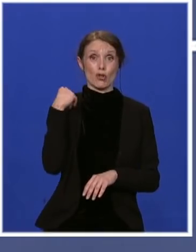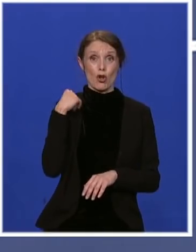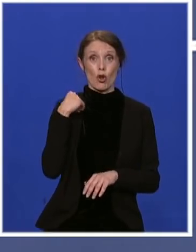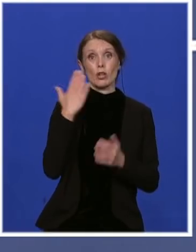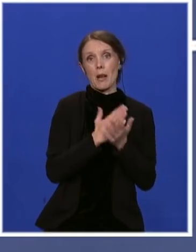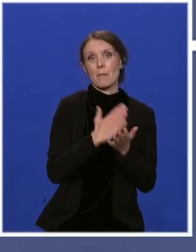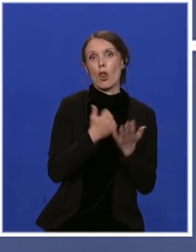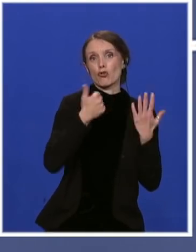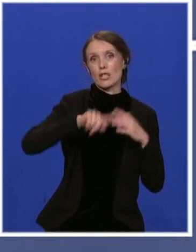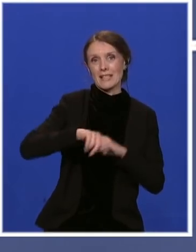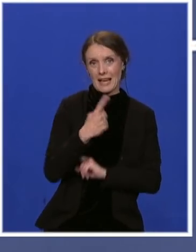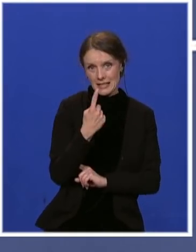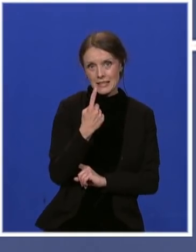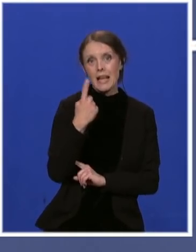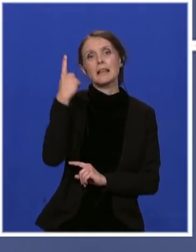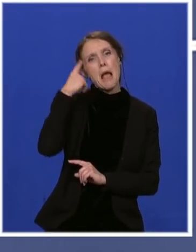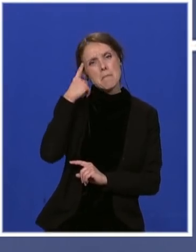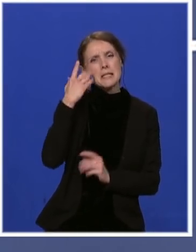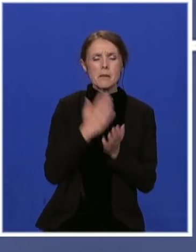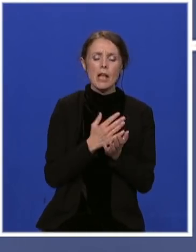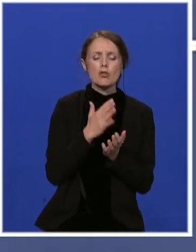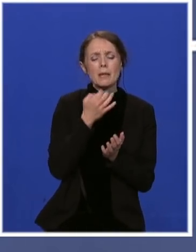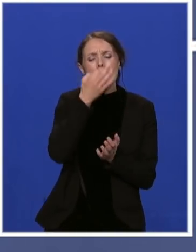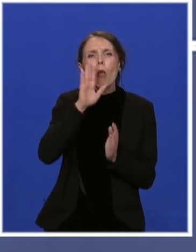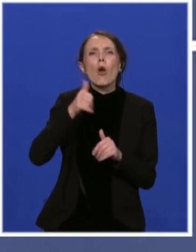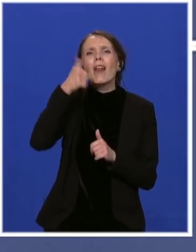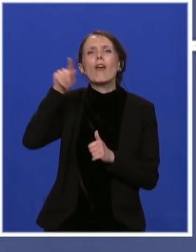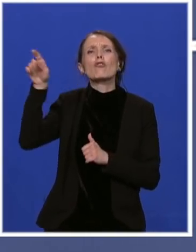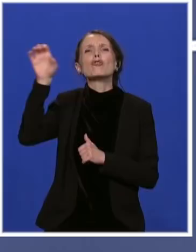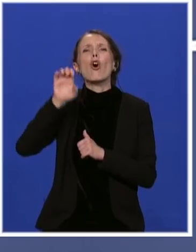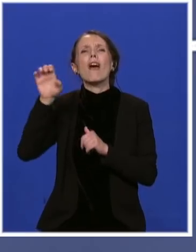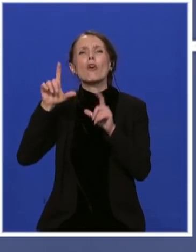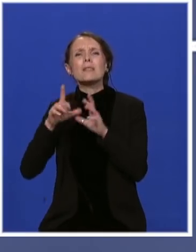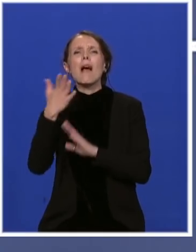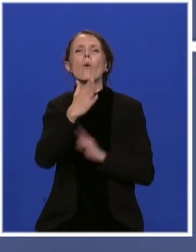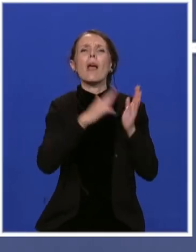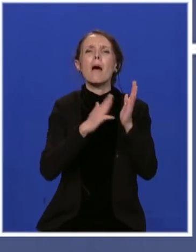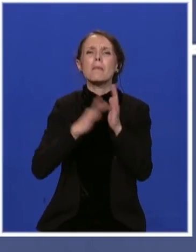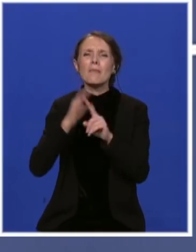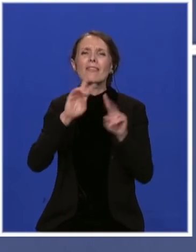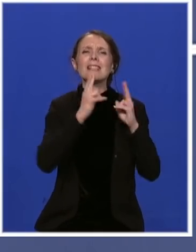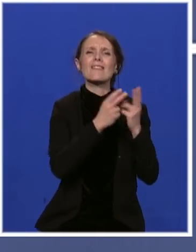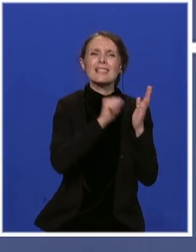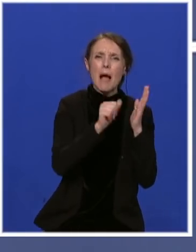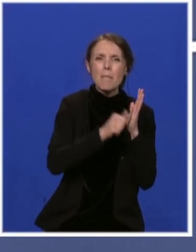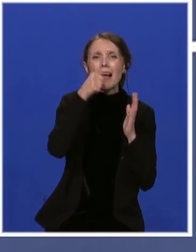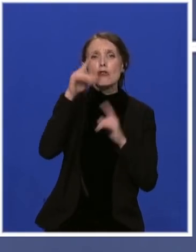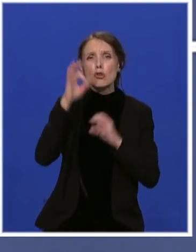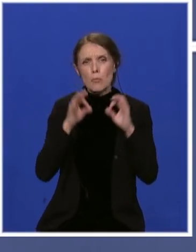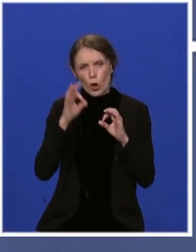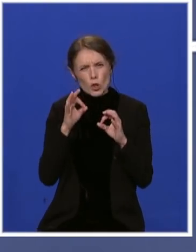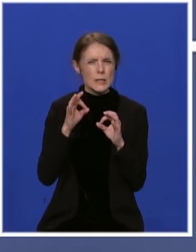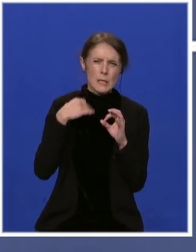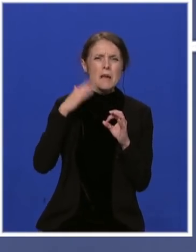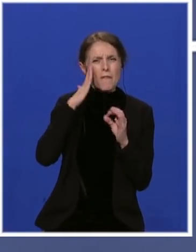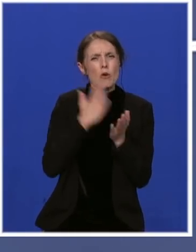da ćemo nešto lakše proći od prognoza i Evropske unije i MMF-a i Svetske banke i u drugom i u trećem i u četvrtom kvartalu, ali bi